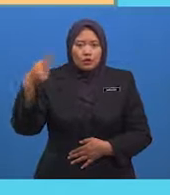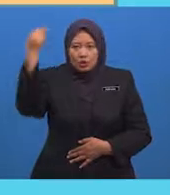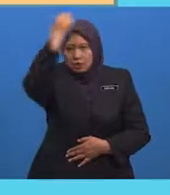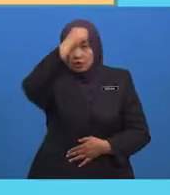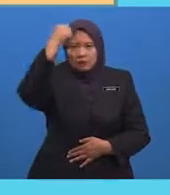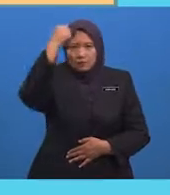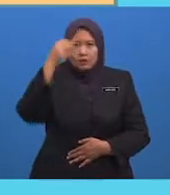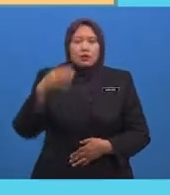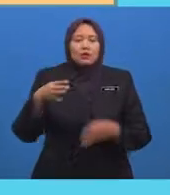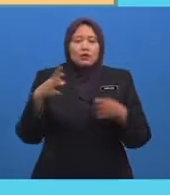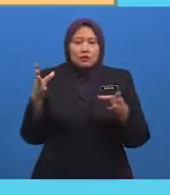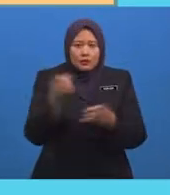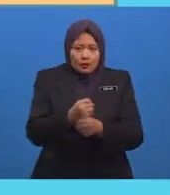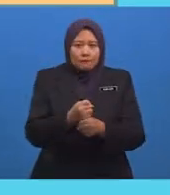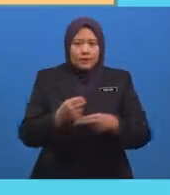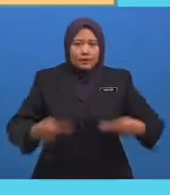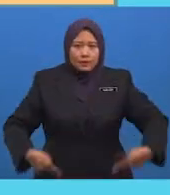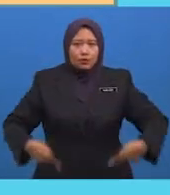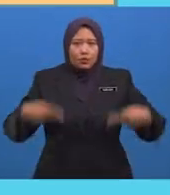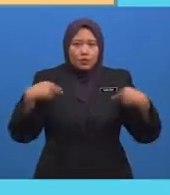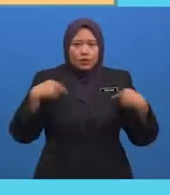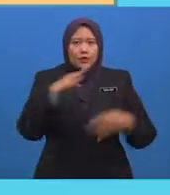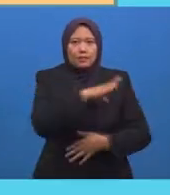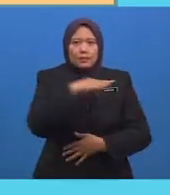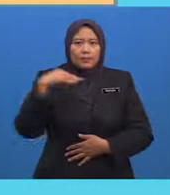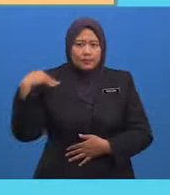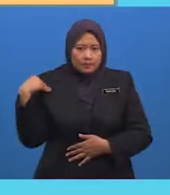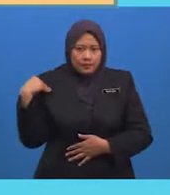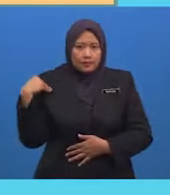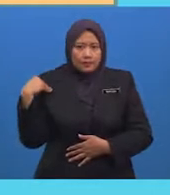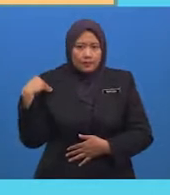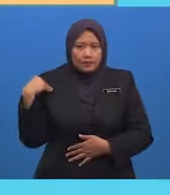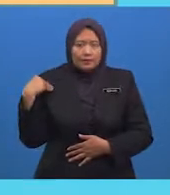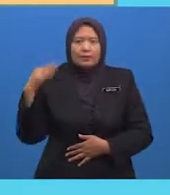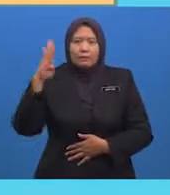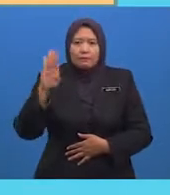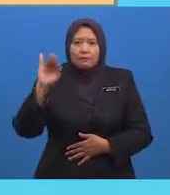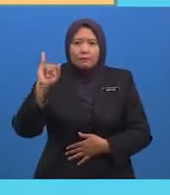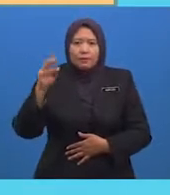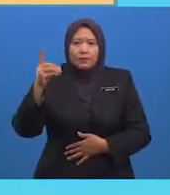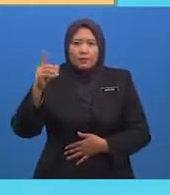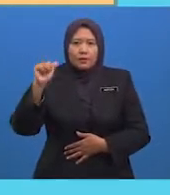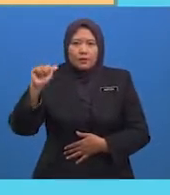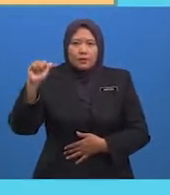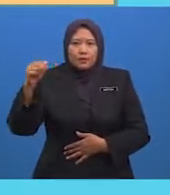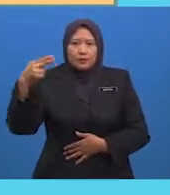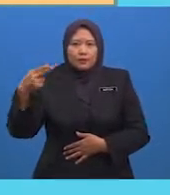SWT Dapat dipelajari Dan diamalkan Oleh seluruh masyarakat Islam